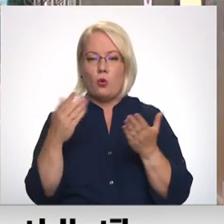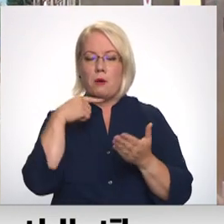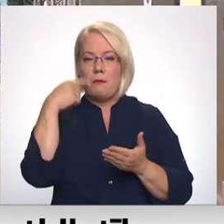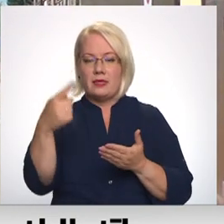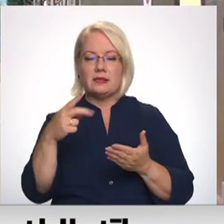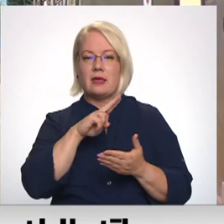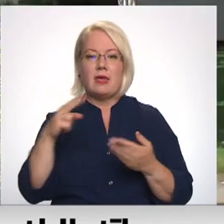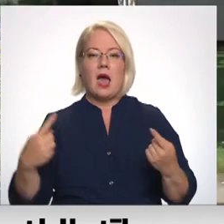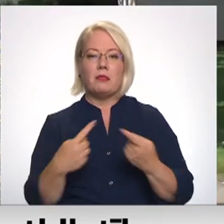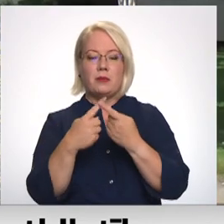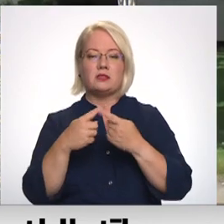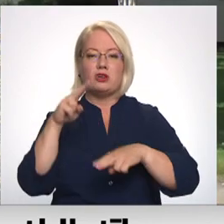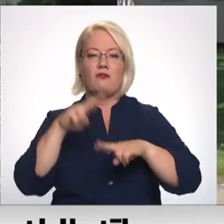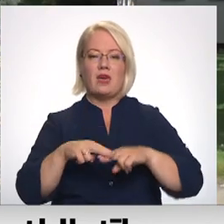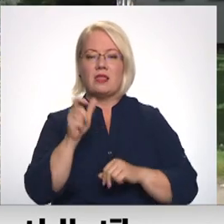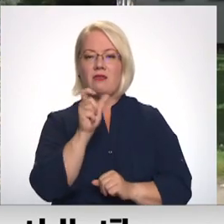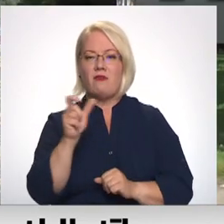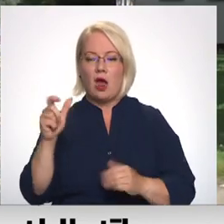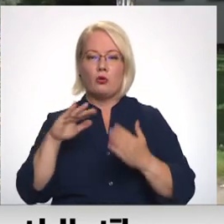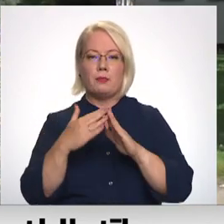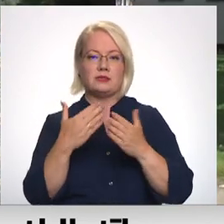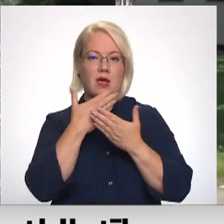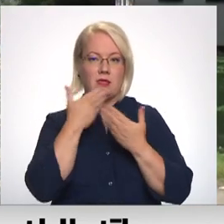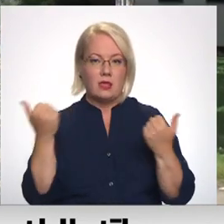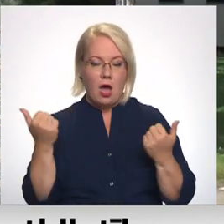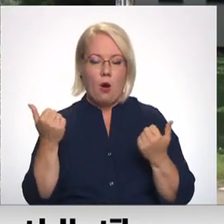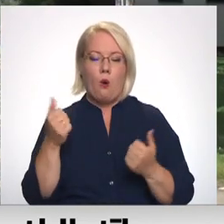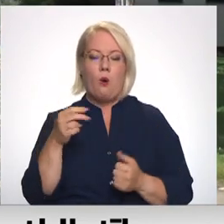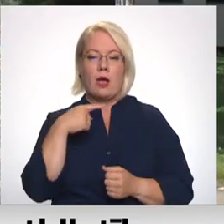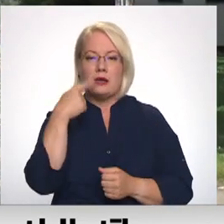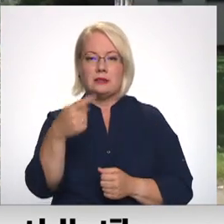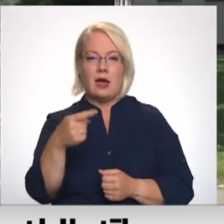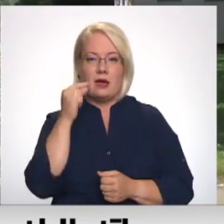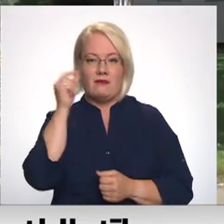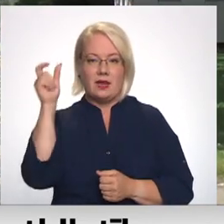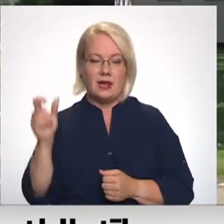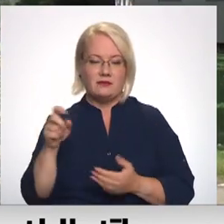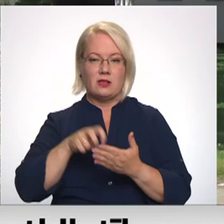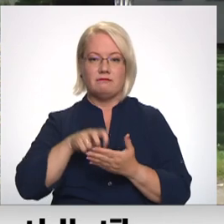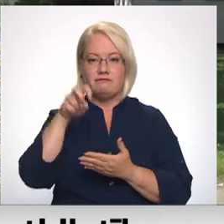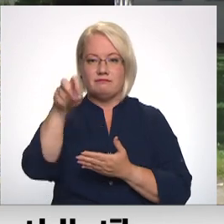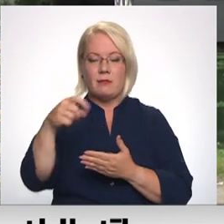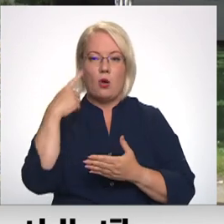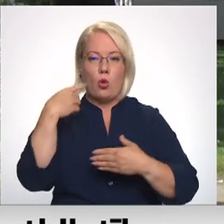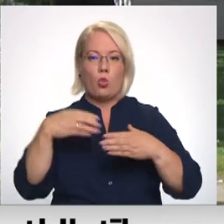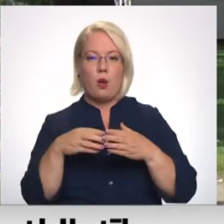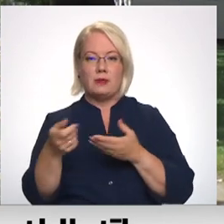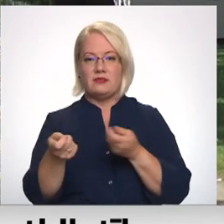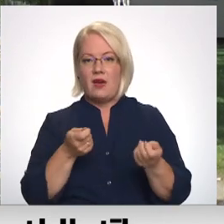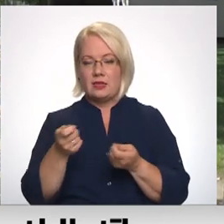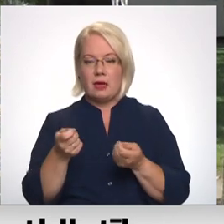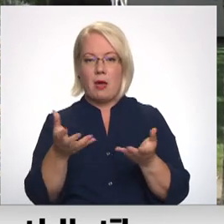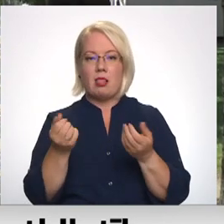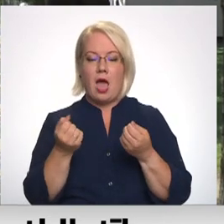neatbilstošu vietvārdu pilsētā nēsot. Kad norādi Tomašūns, visticamāk vēstulu nosūtījusi domas vadība lēmumu